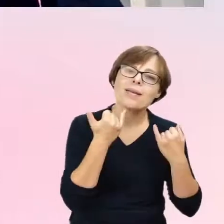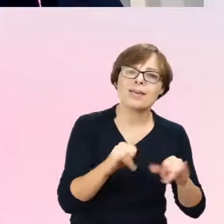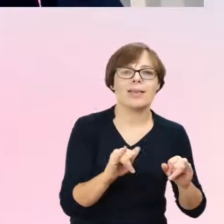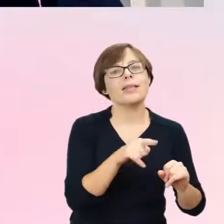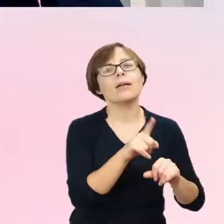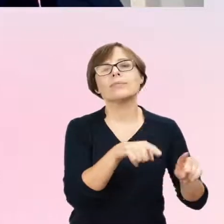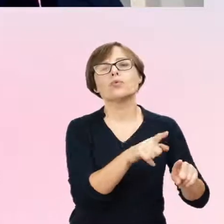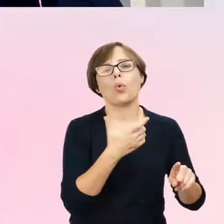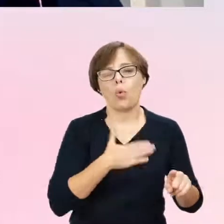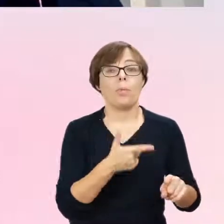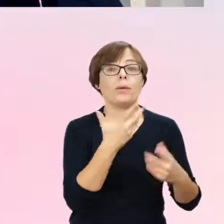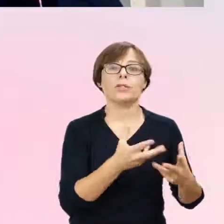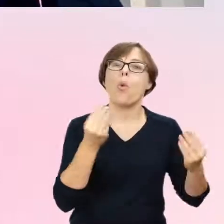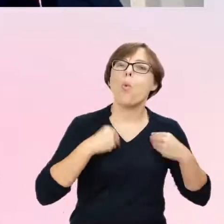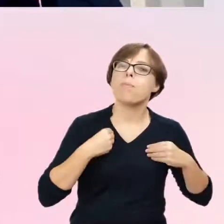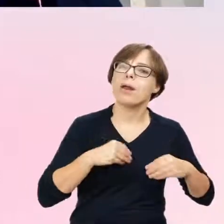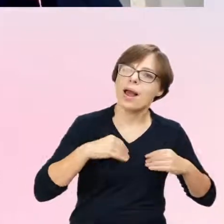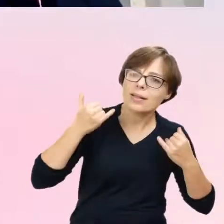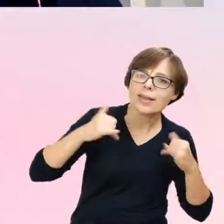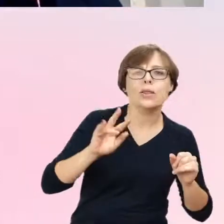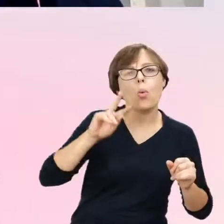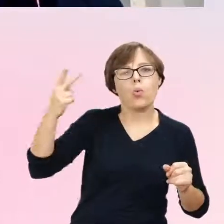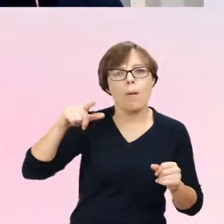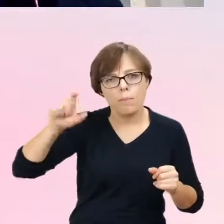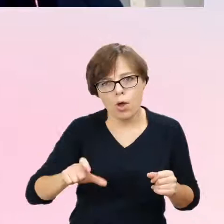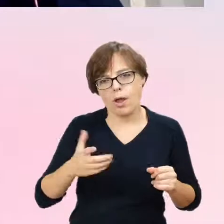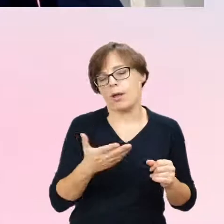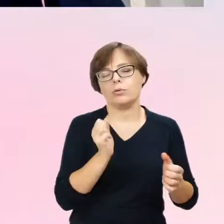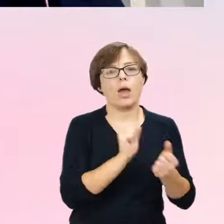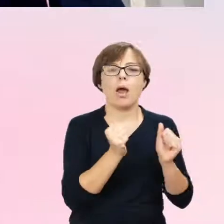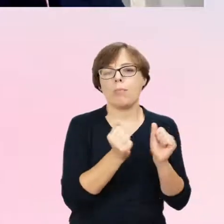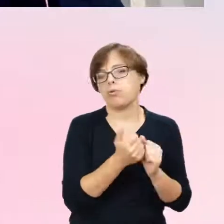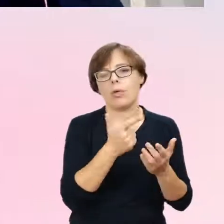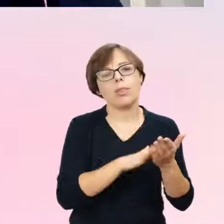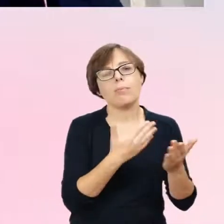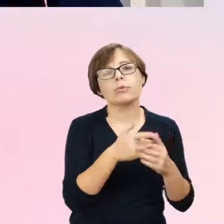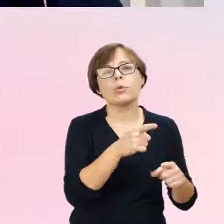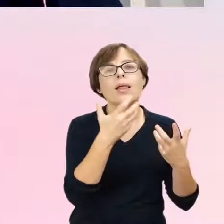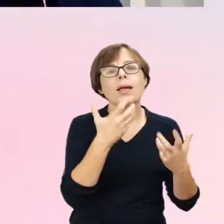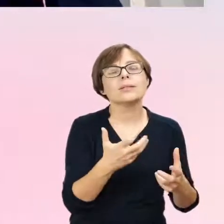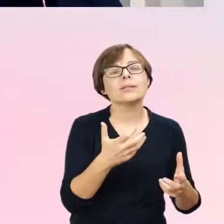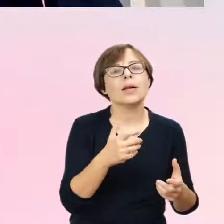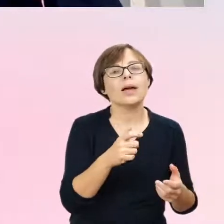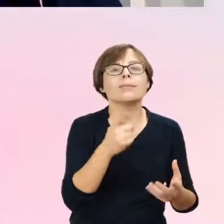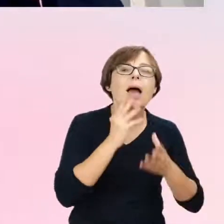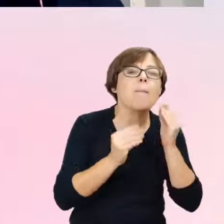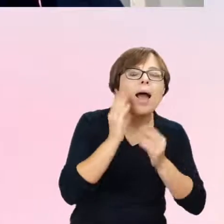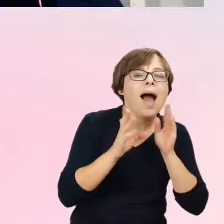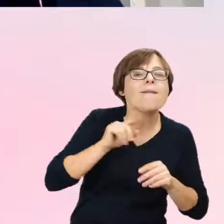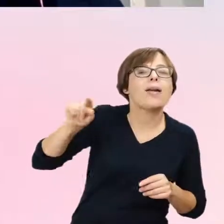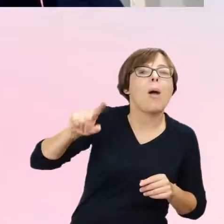używać ubioru preferowanej płci, czy sięgać po zabawki płci preferowanej.